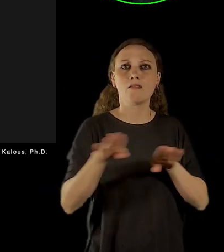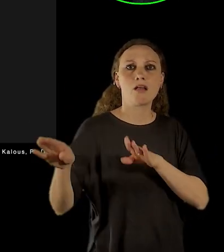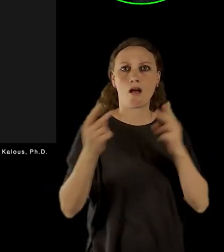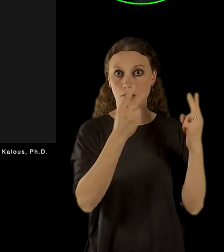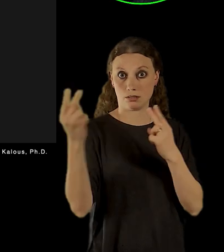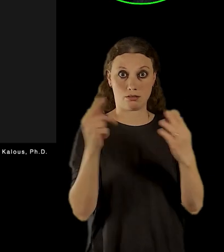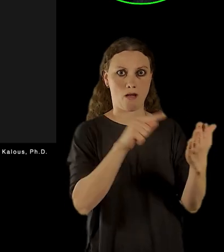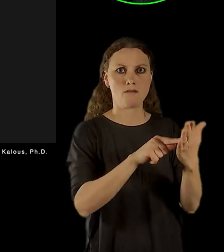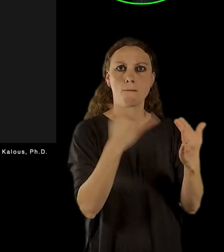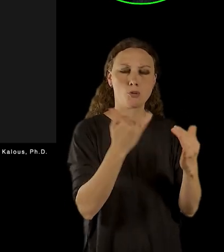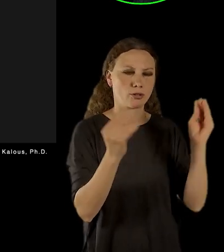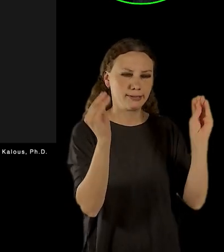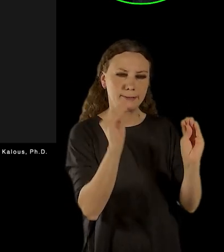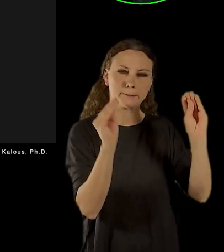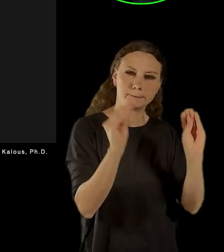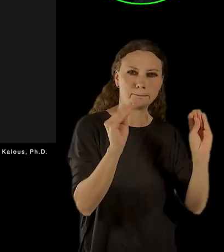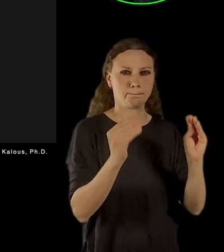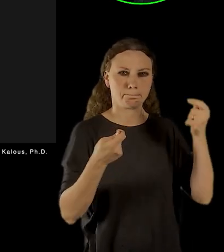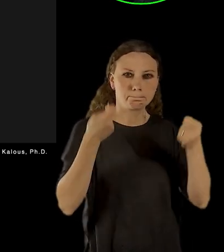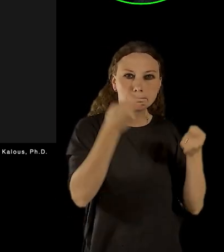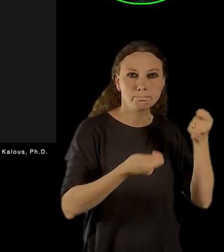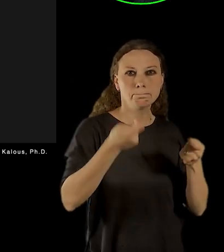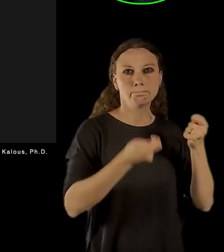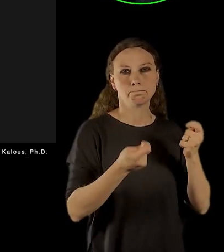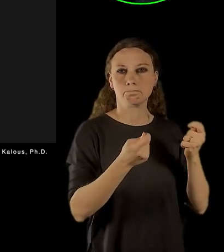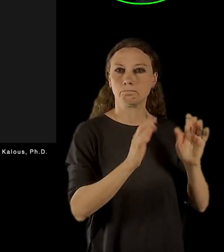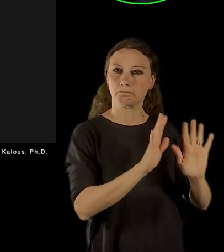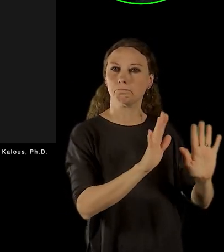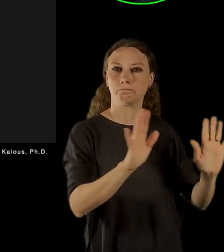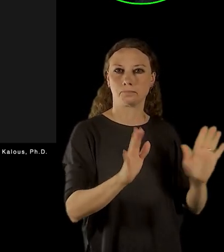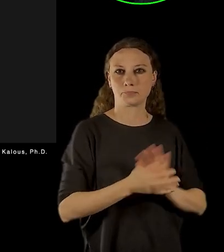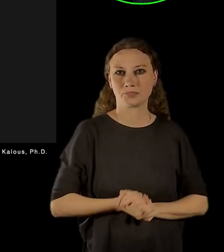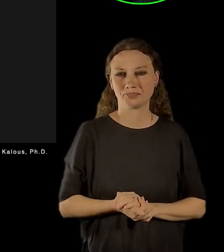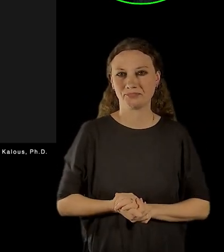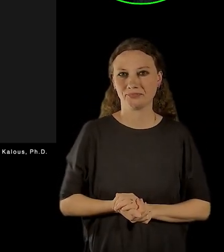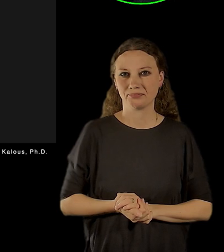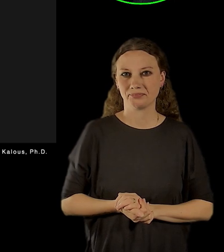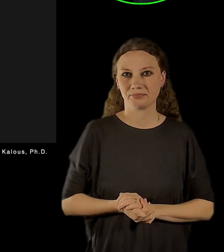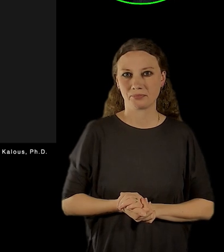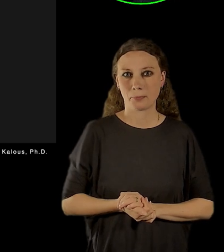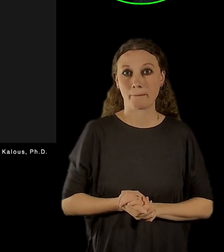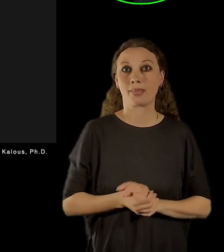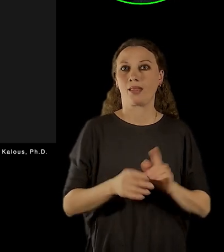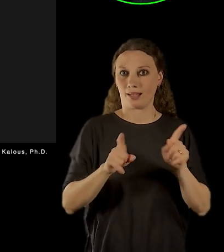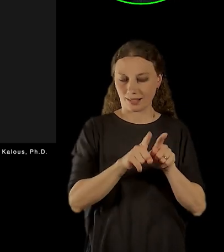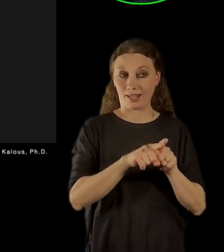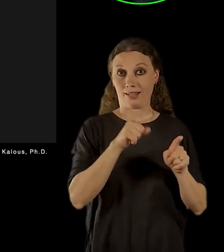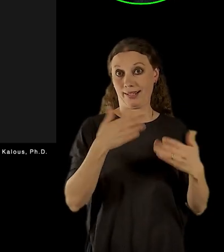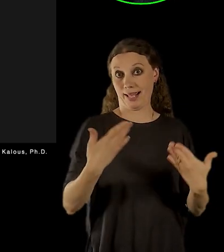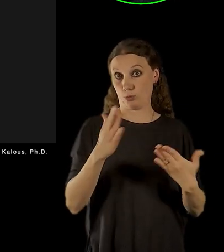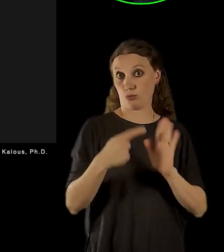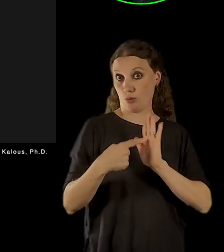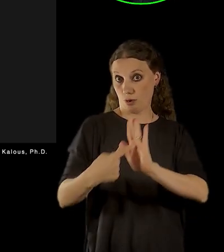vám jejíž závěr nebo jejíž schrnutí, ke kterému jsme dospěli, vám tady dnes také bude představeno.